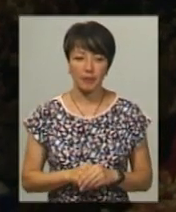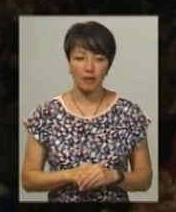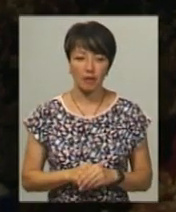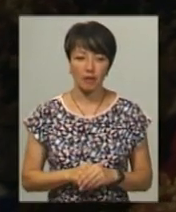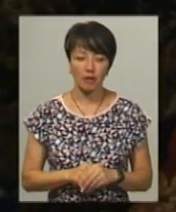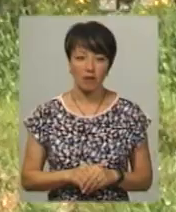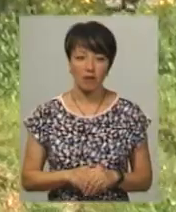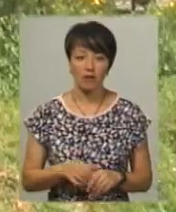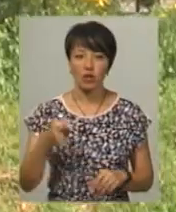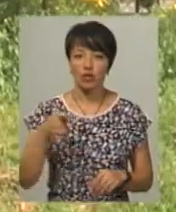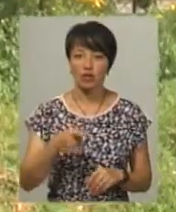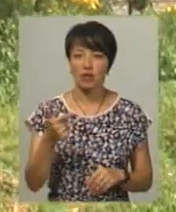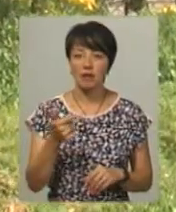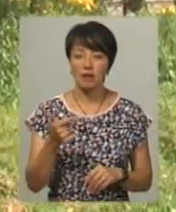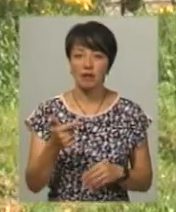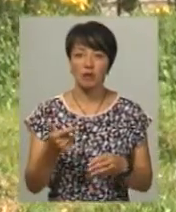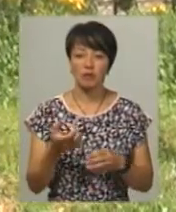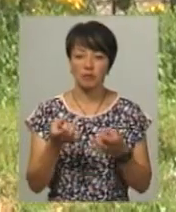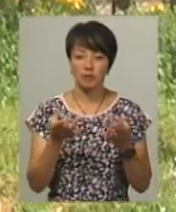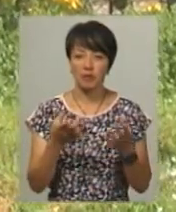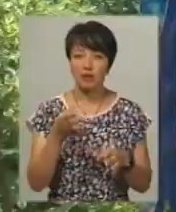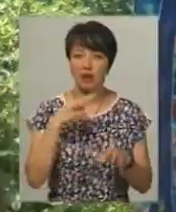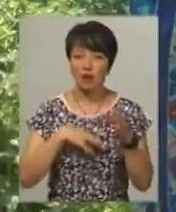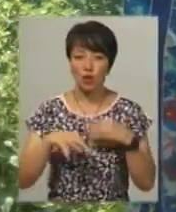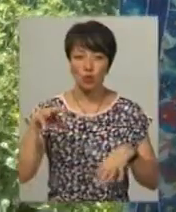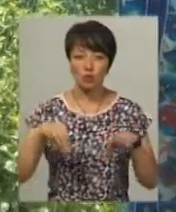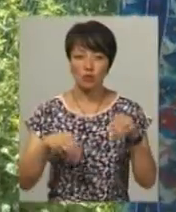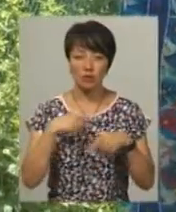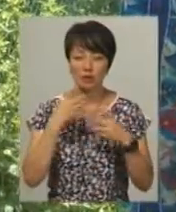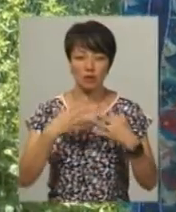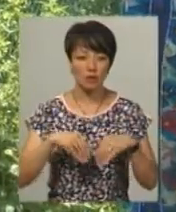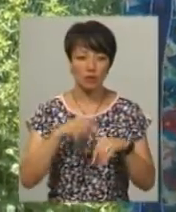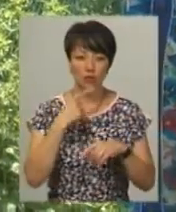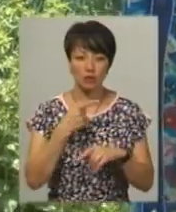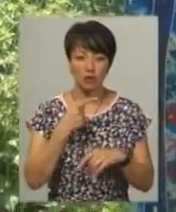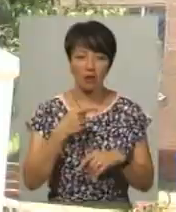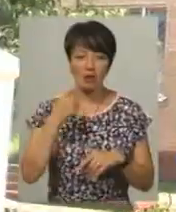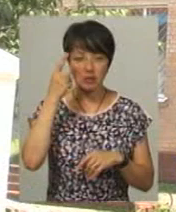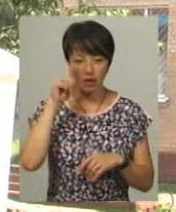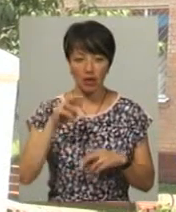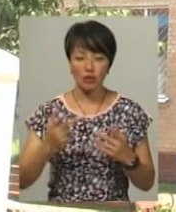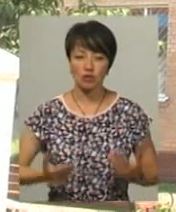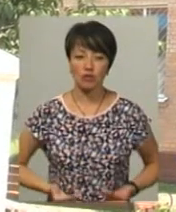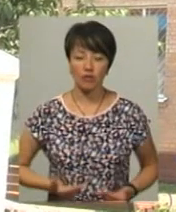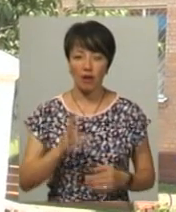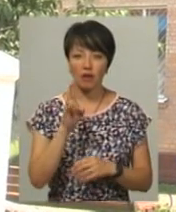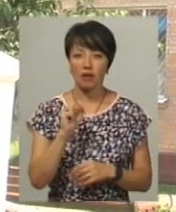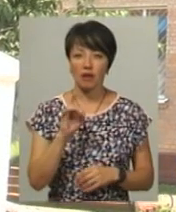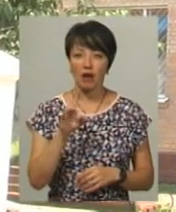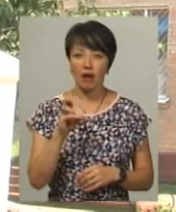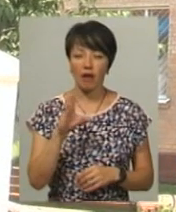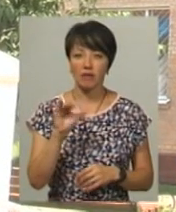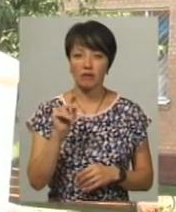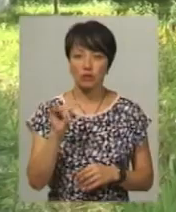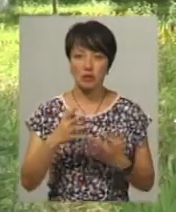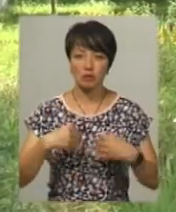гривень для ліки. Сусіди про родину говорити нічого не хочуть. Як живуть гончарі, їм кажуть відомо. У Наркевицькій селищній раді сім'ю